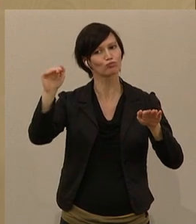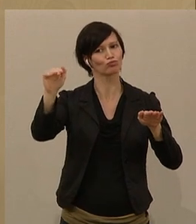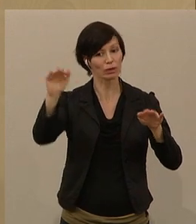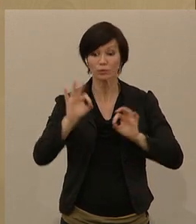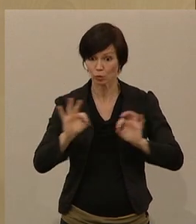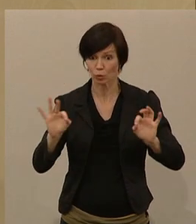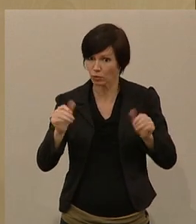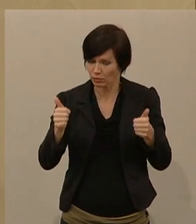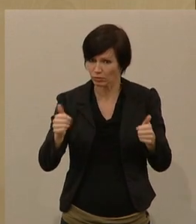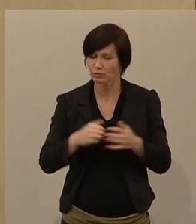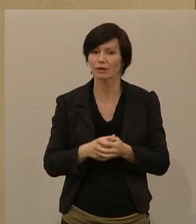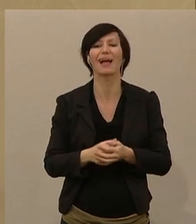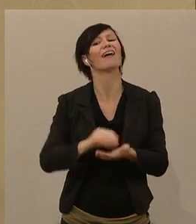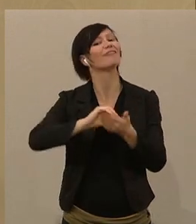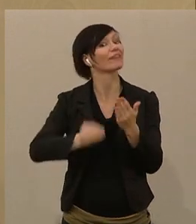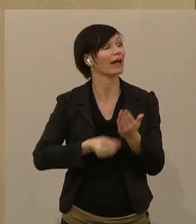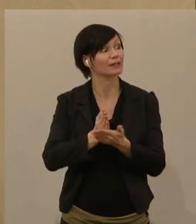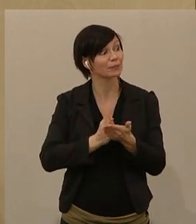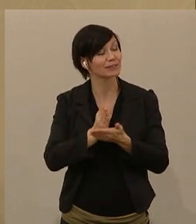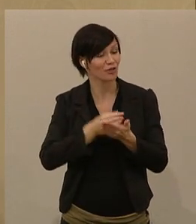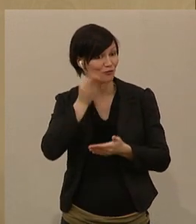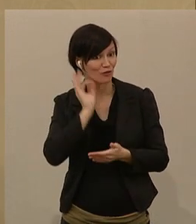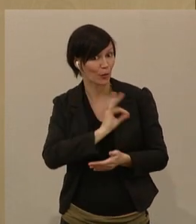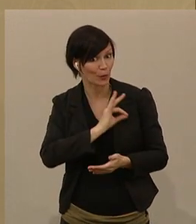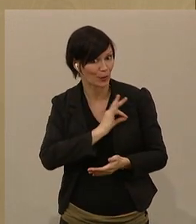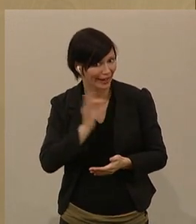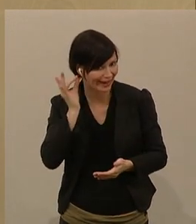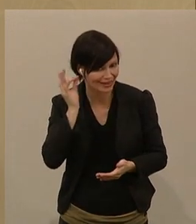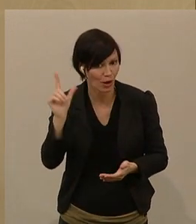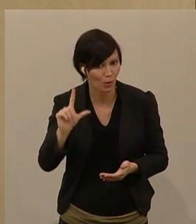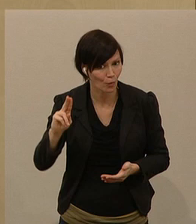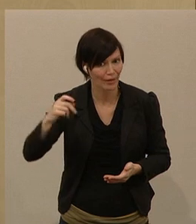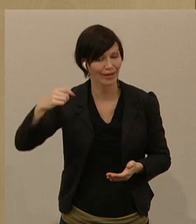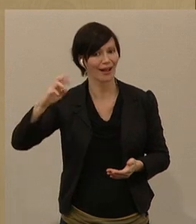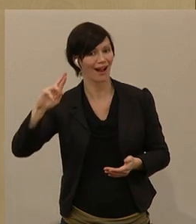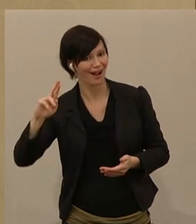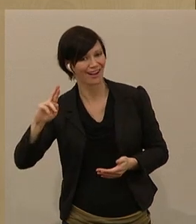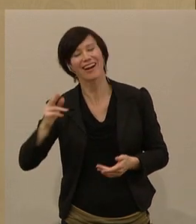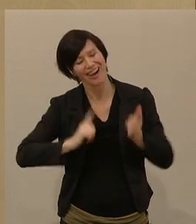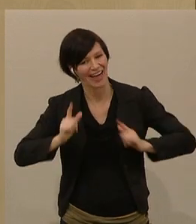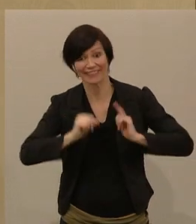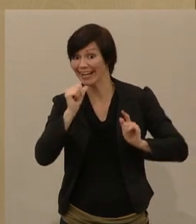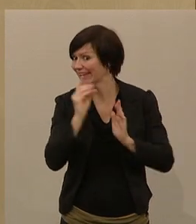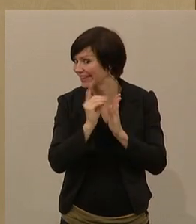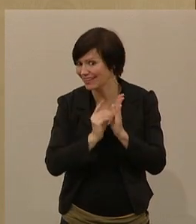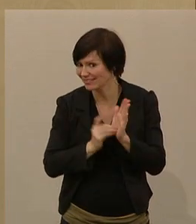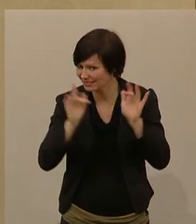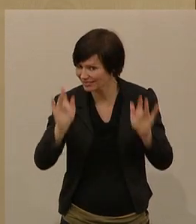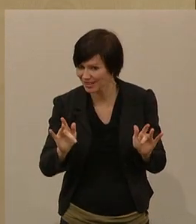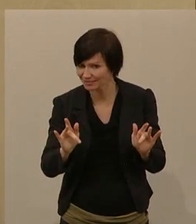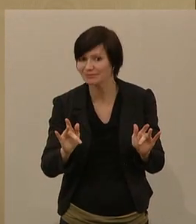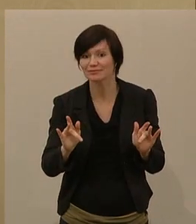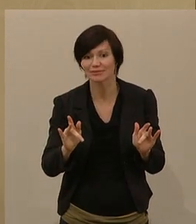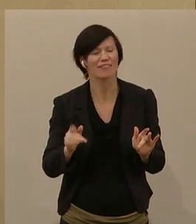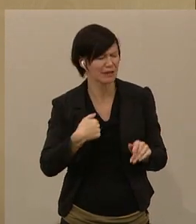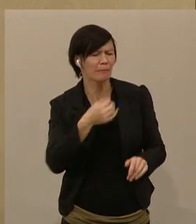Vertragsbediensteten, Frau Kollegin Lueger, haben wir leider keine Daten. Und wenn Sie mir besser zugehört hätten im Ausschuss, dann hätten Sie auch nicht